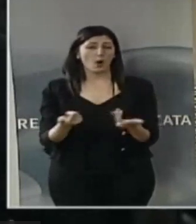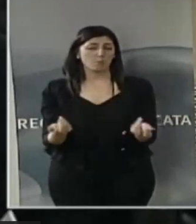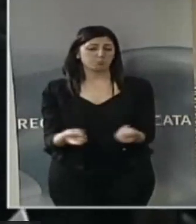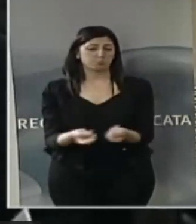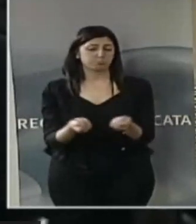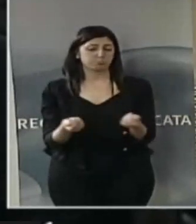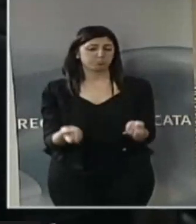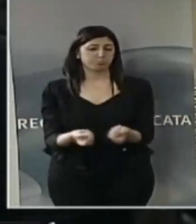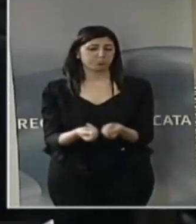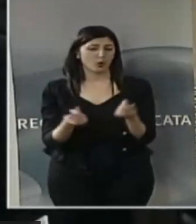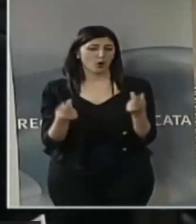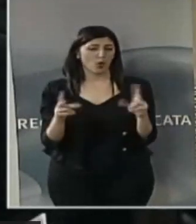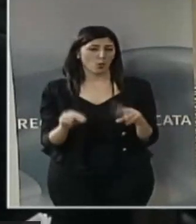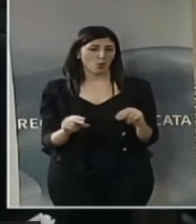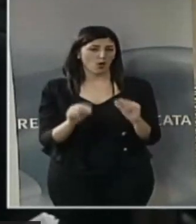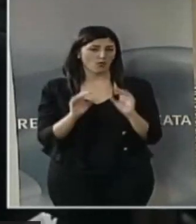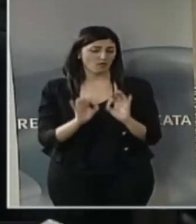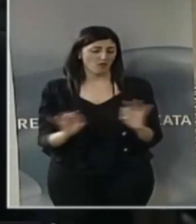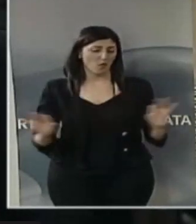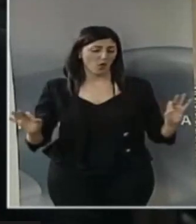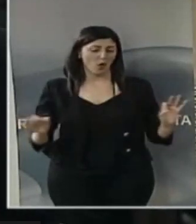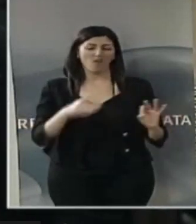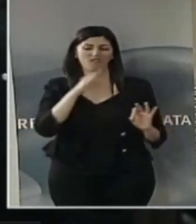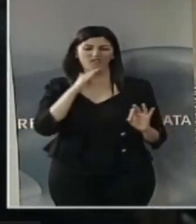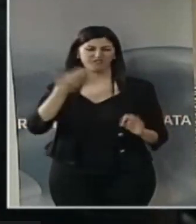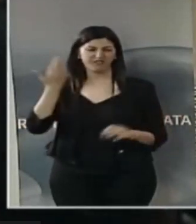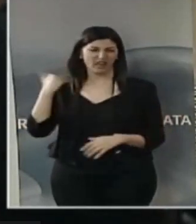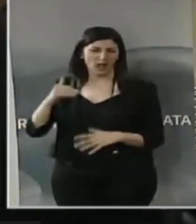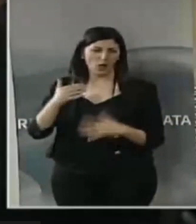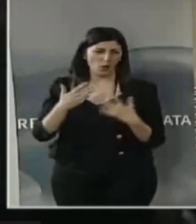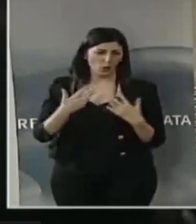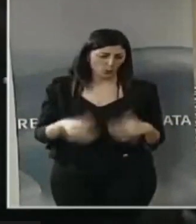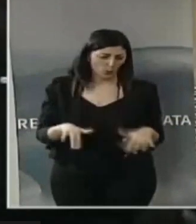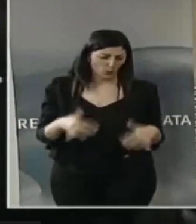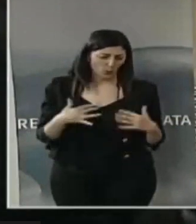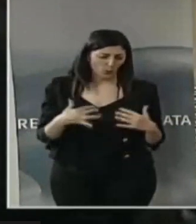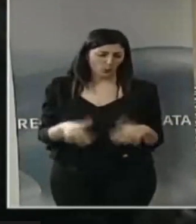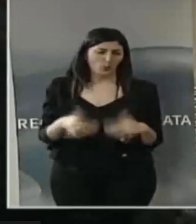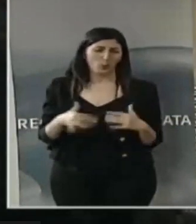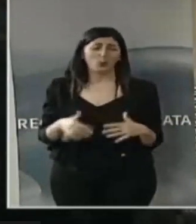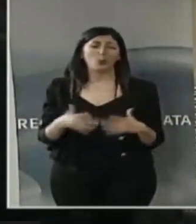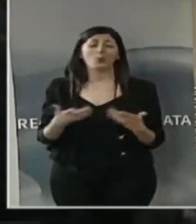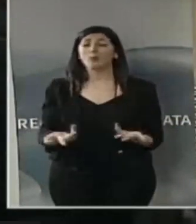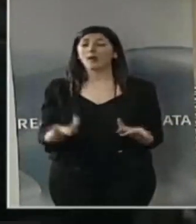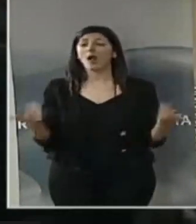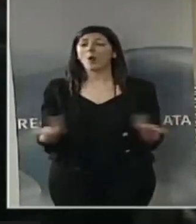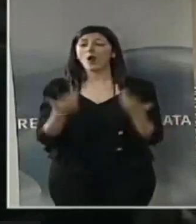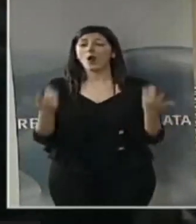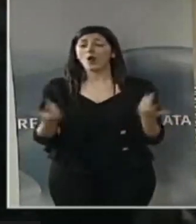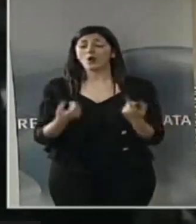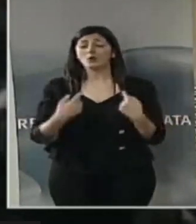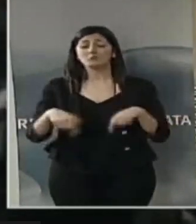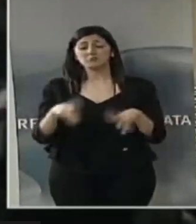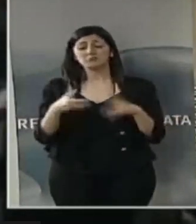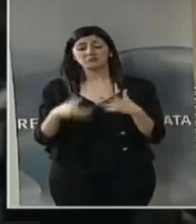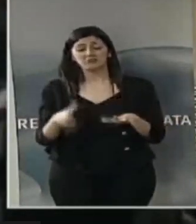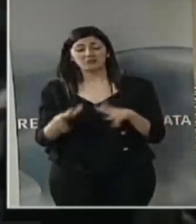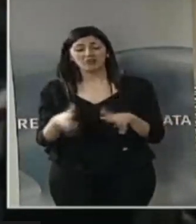di nuovo, c'è molto di vecchio,'è molto di tutto quello che in qualche modo è stato fatto